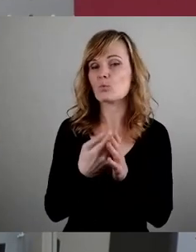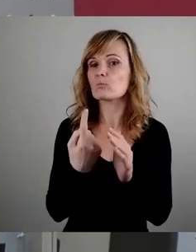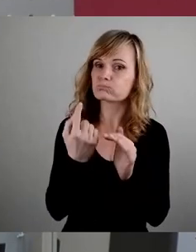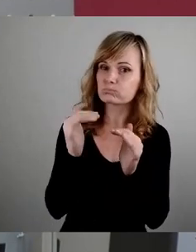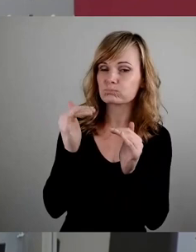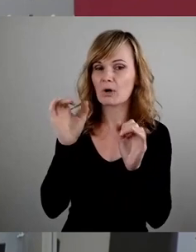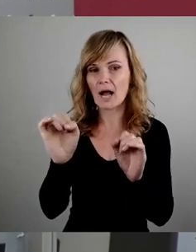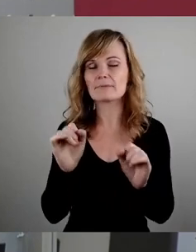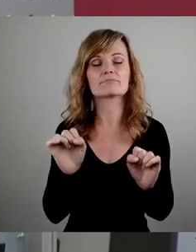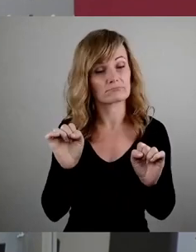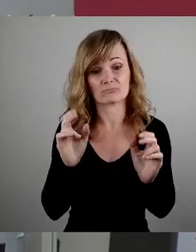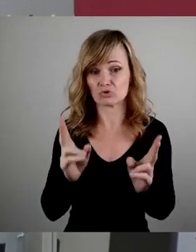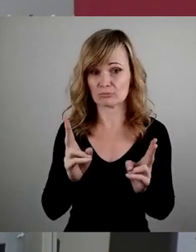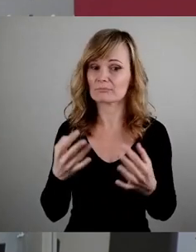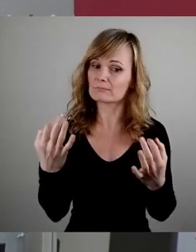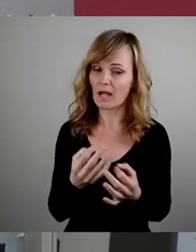durchaus unbestritten.